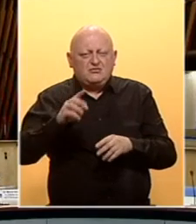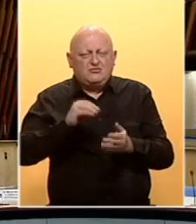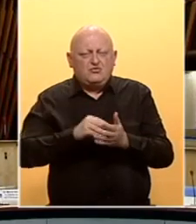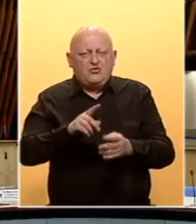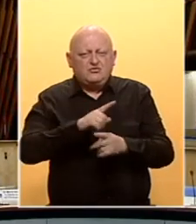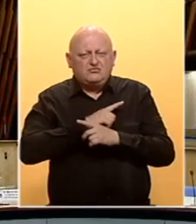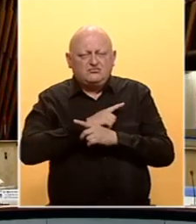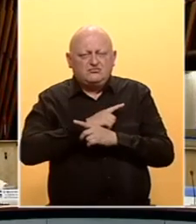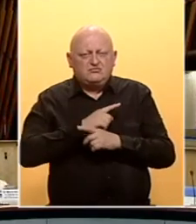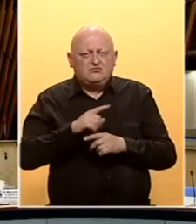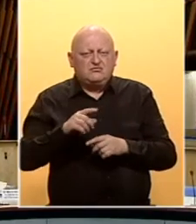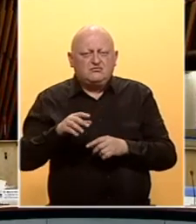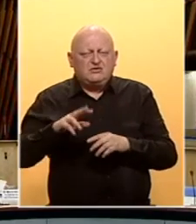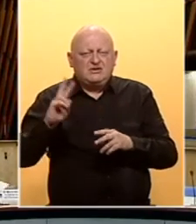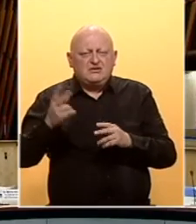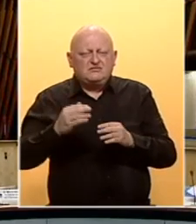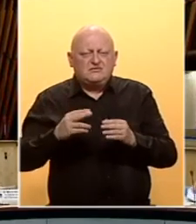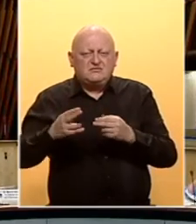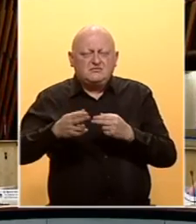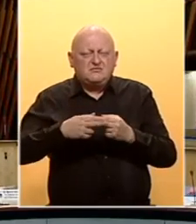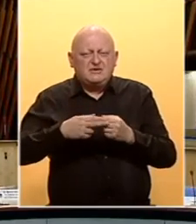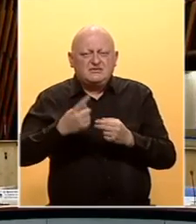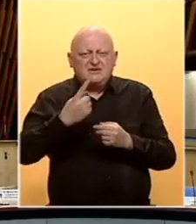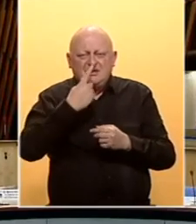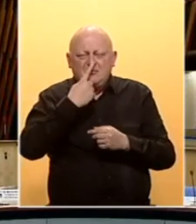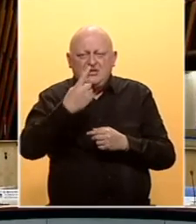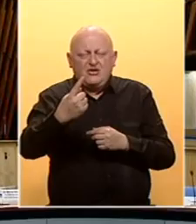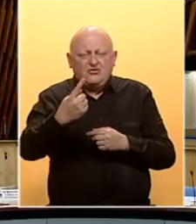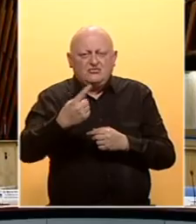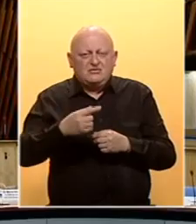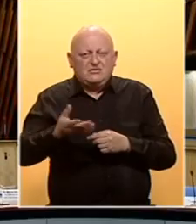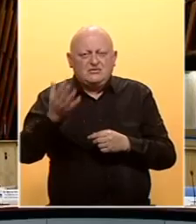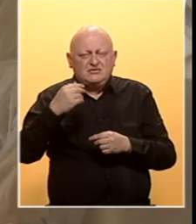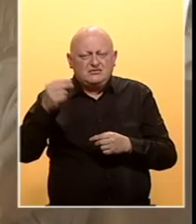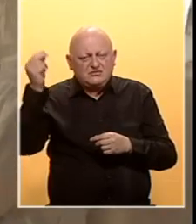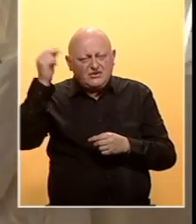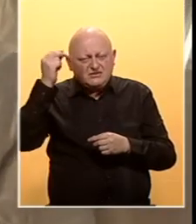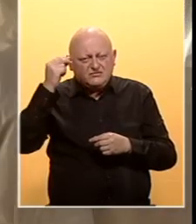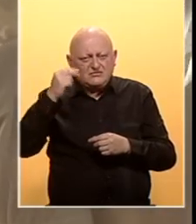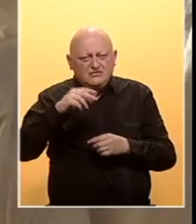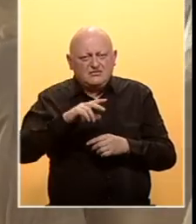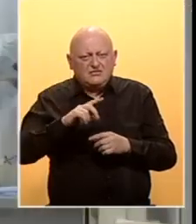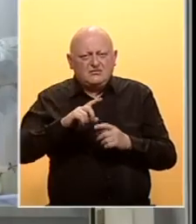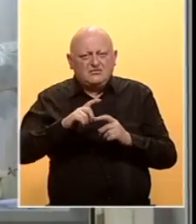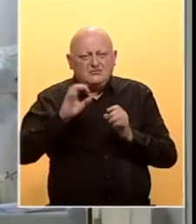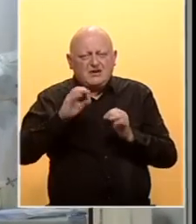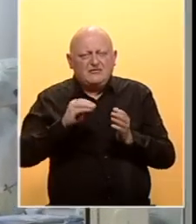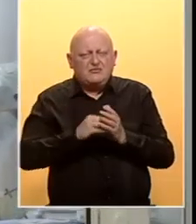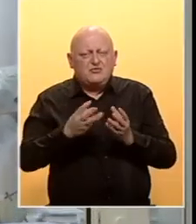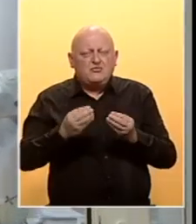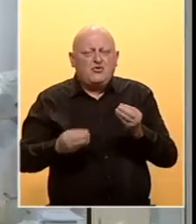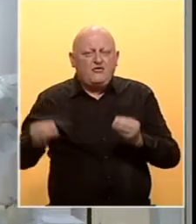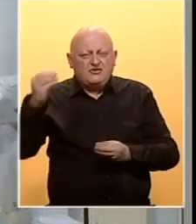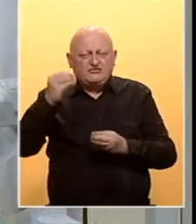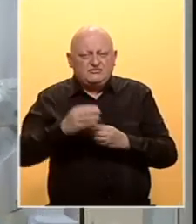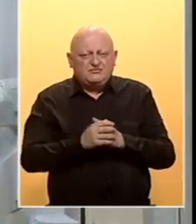kod COVID-19 na svjetskom nivou približava se cifri od jednog miliona, iako eksperti smatraju da je stvarni broj mnogo veći.